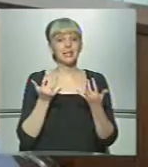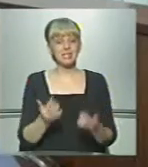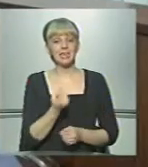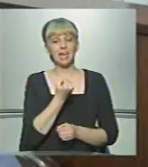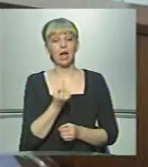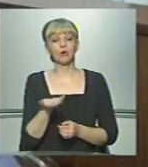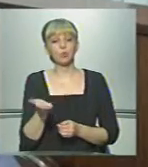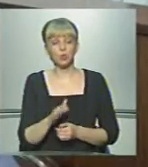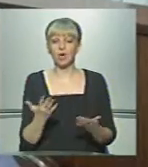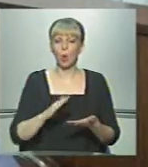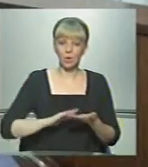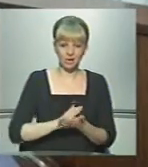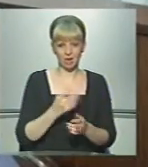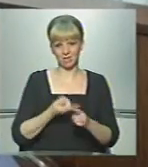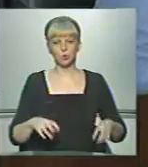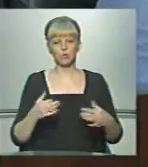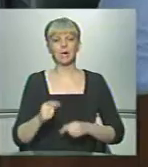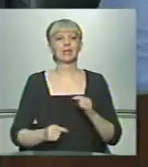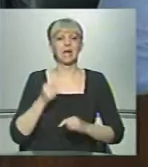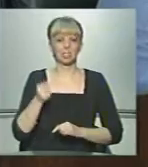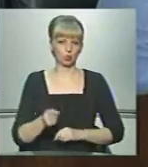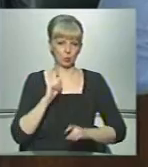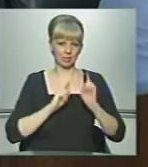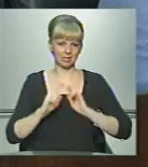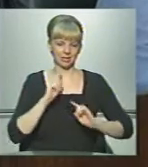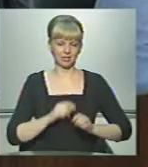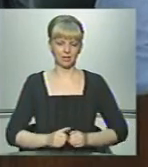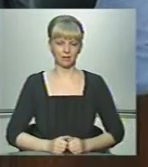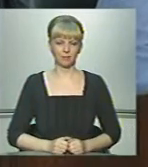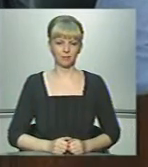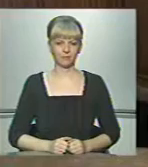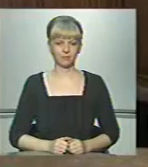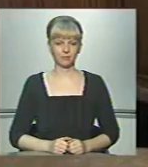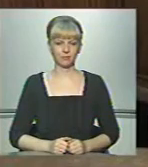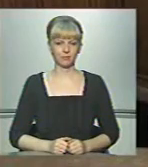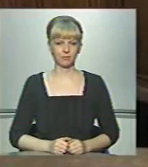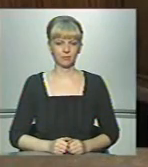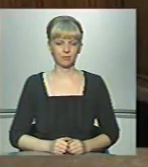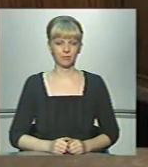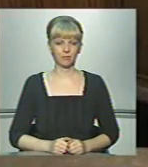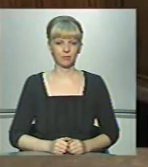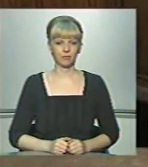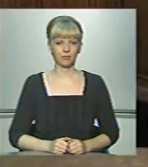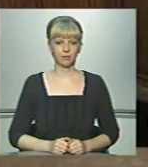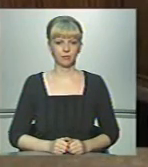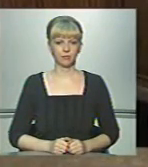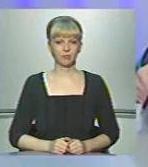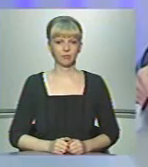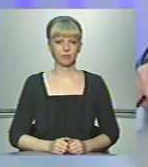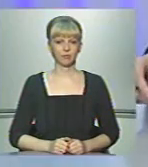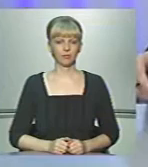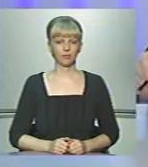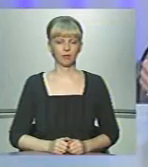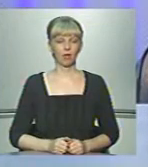одиниць та якої якості – це вже вирішить новоспечена робоча група. Вікторія Лупай, Андрій Буліга, телеканал «Буковина».